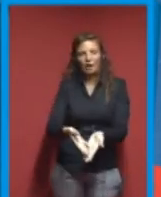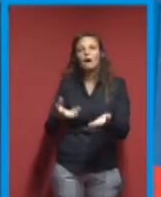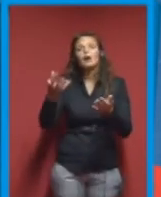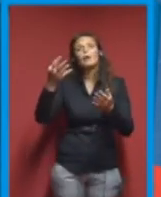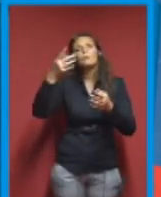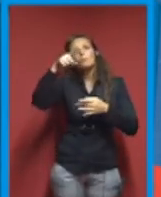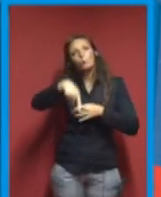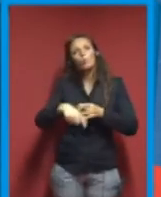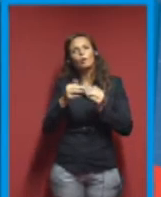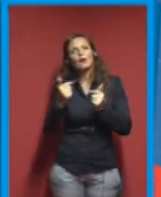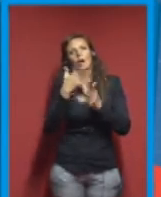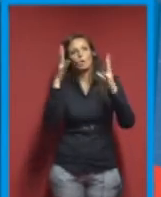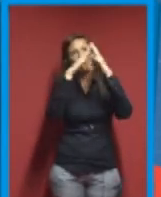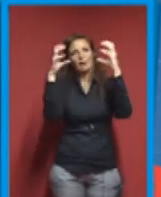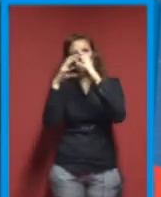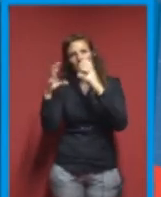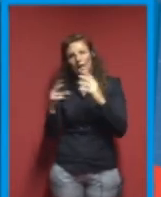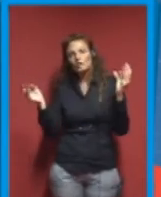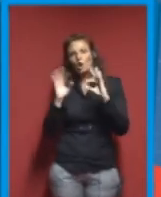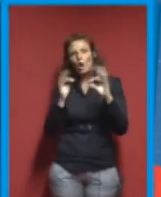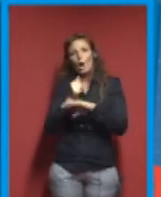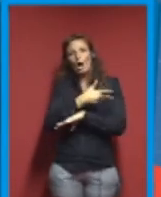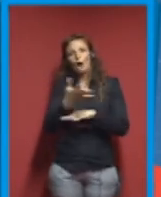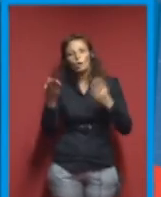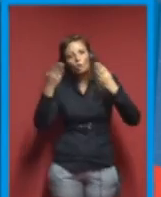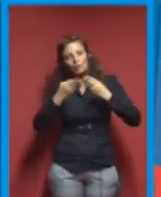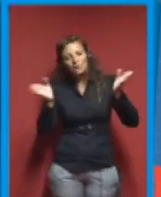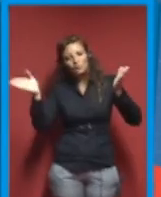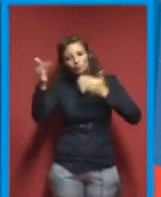alcune imprese e in alcuni studi di design.